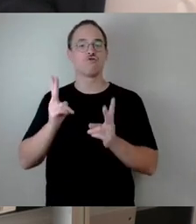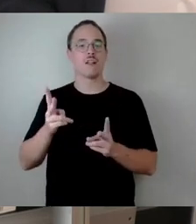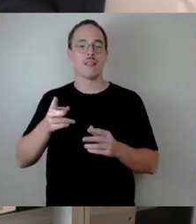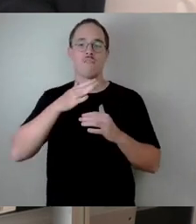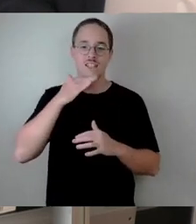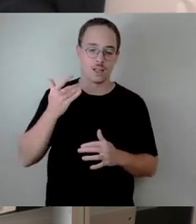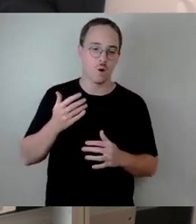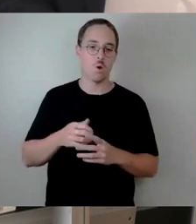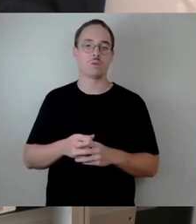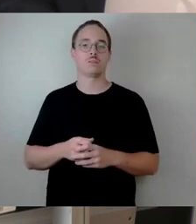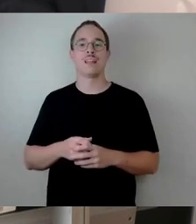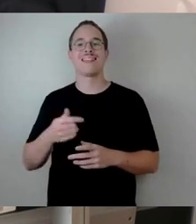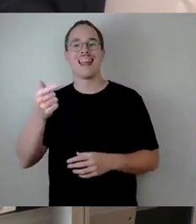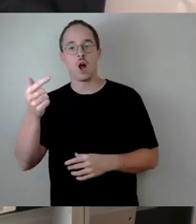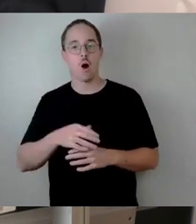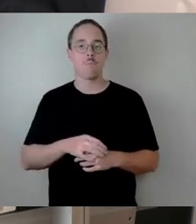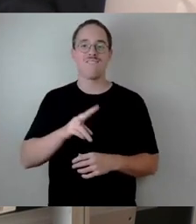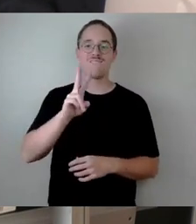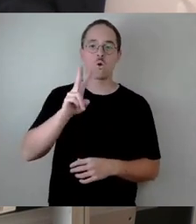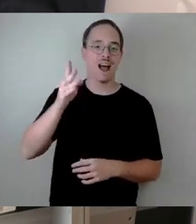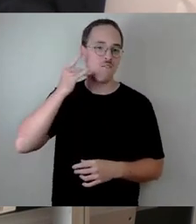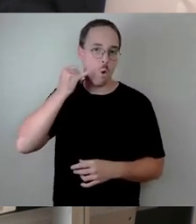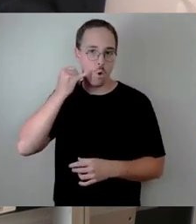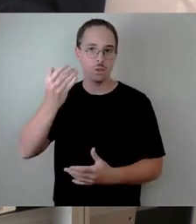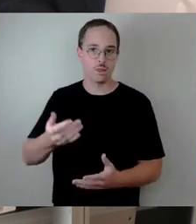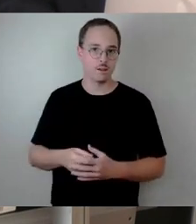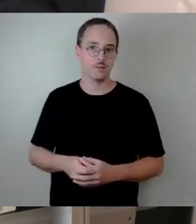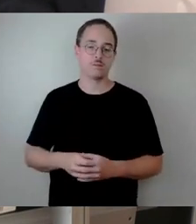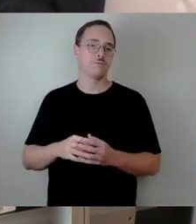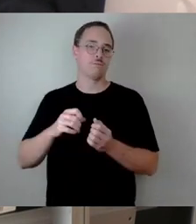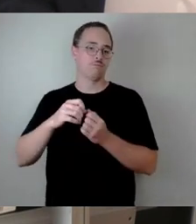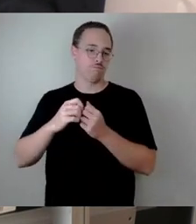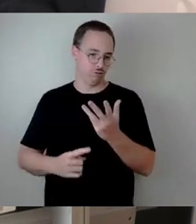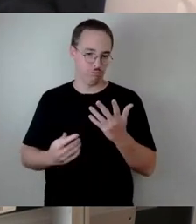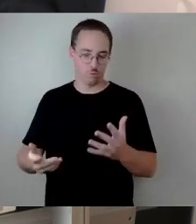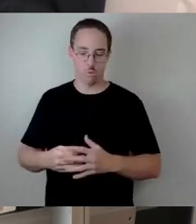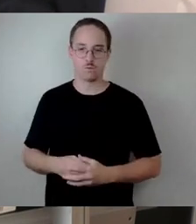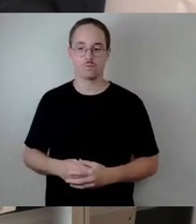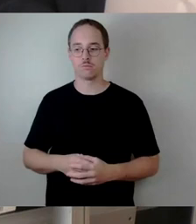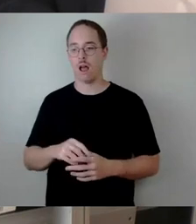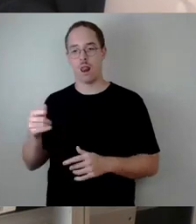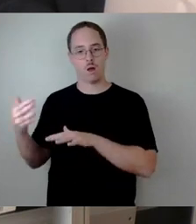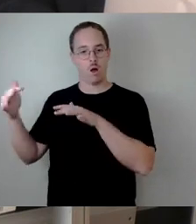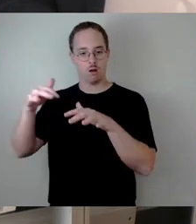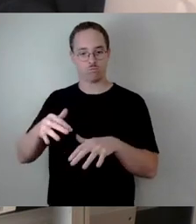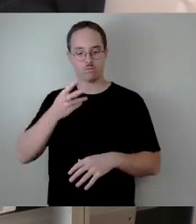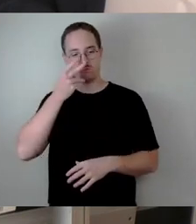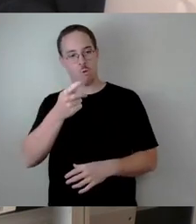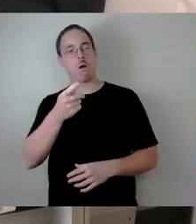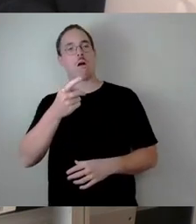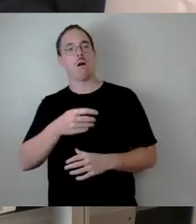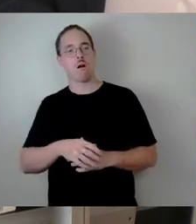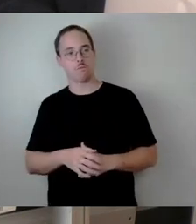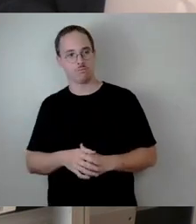Vodafone war mit vor Ort und die Verkehrsbetriebe. In dem Bereich haben wir vor Ort geschaut, welche Auswirkungen hat denn diese Schädigung der